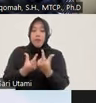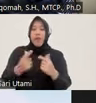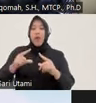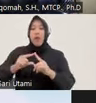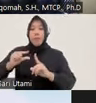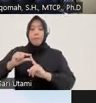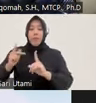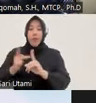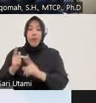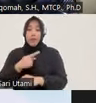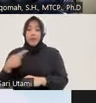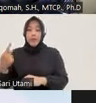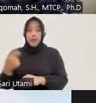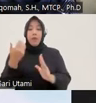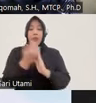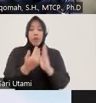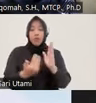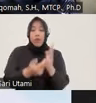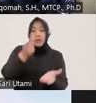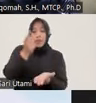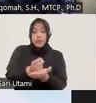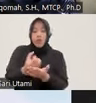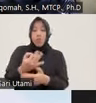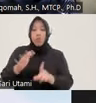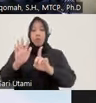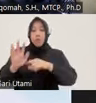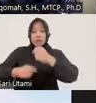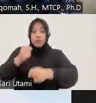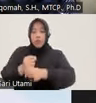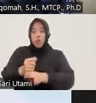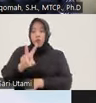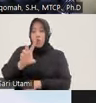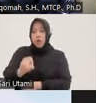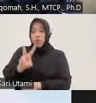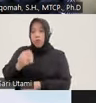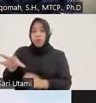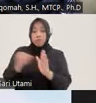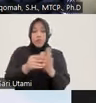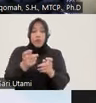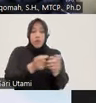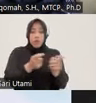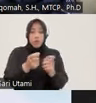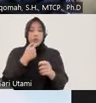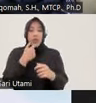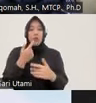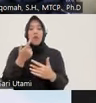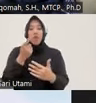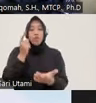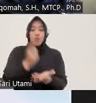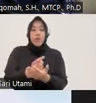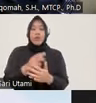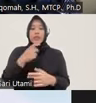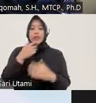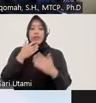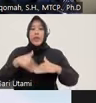kita di peraturan kejaksaan nomor 15 tahun 2020 itu diatur tentang penghentian penuntutan berdasarkan keadilan restoratif